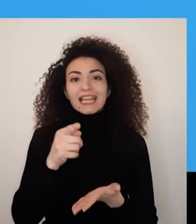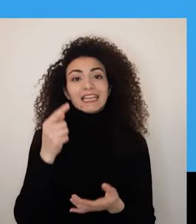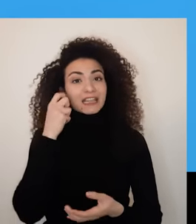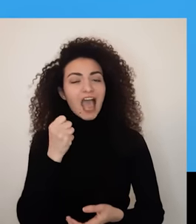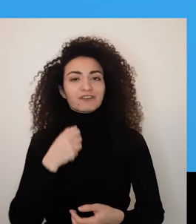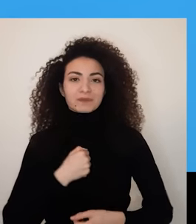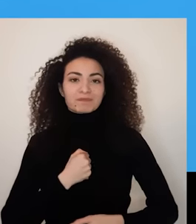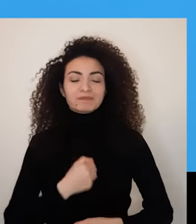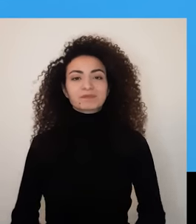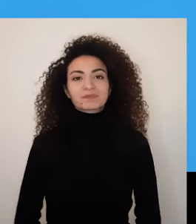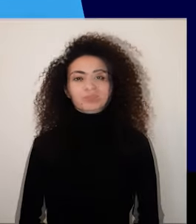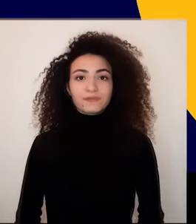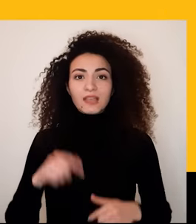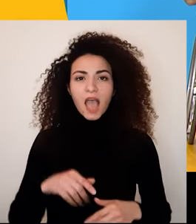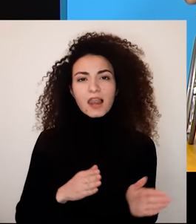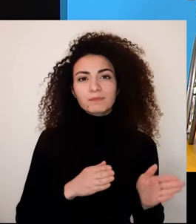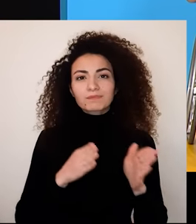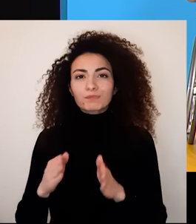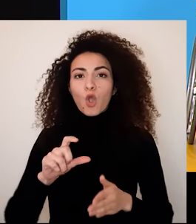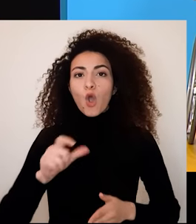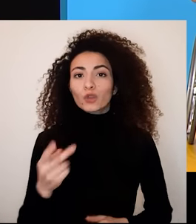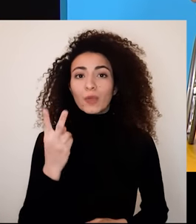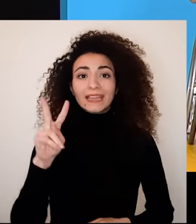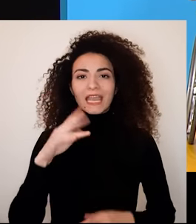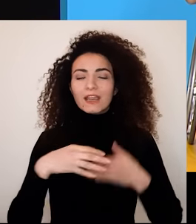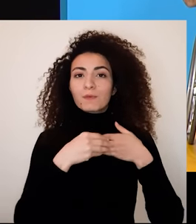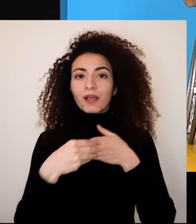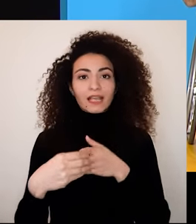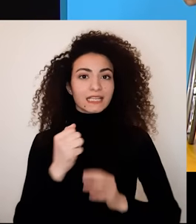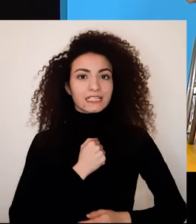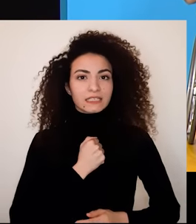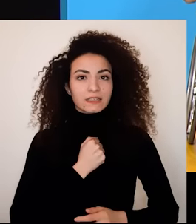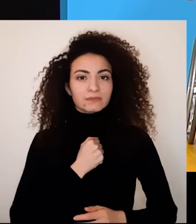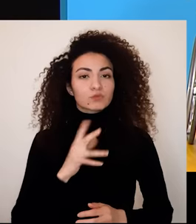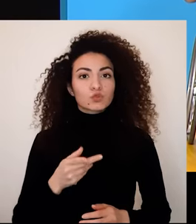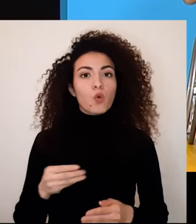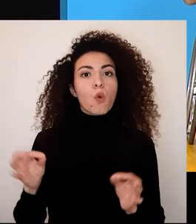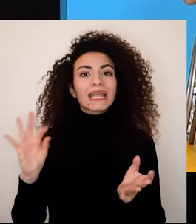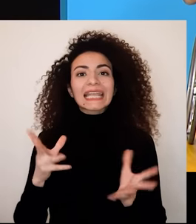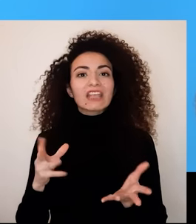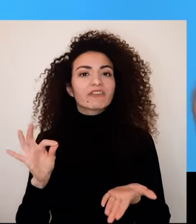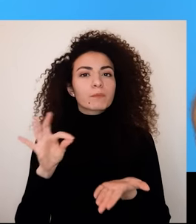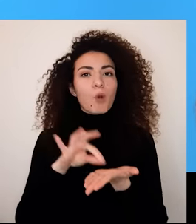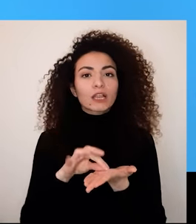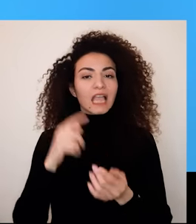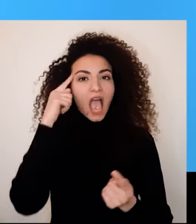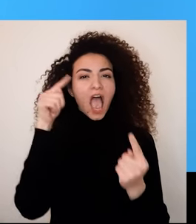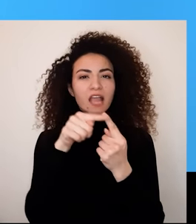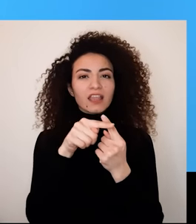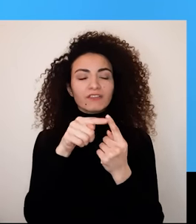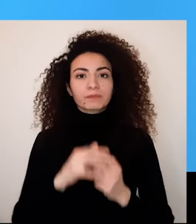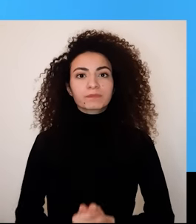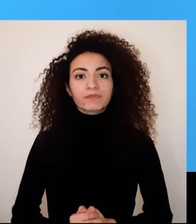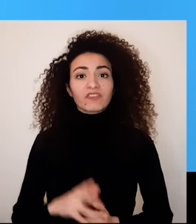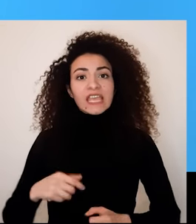أسئلة قصيرة مساعدة ننتقل هلا للخطوة الثانية بالقيادة الذاتية وهي وضع الأهداف لتسكيلها الخطوة